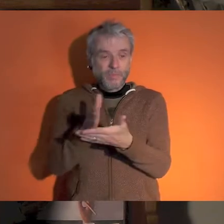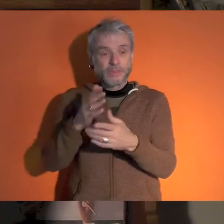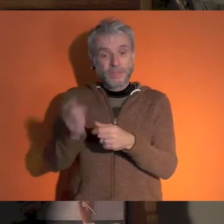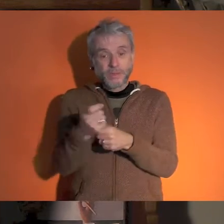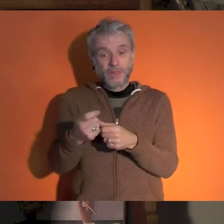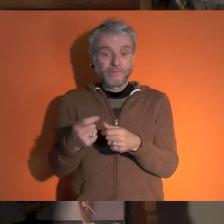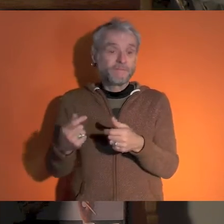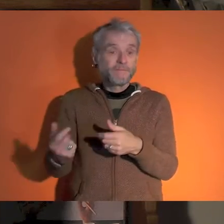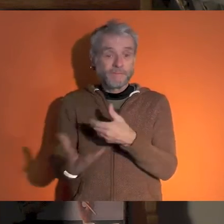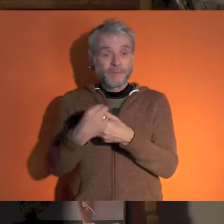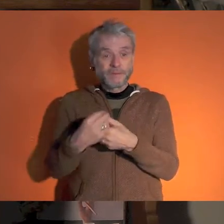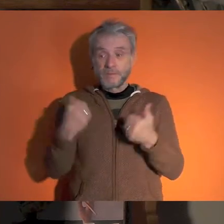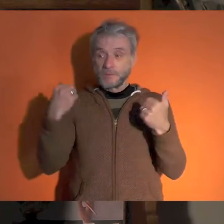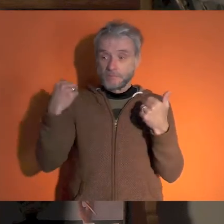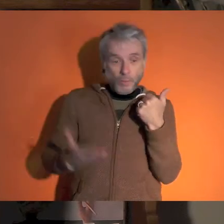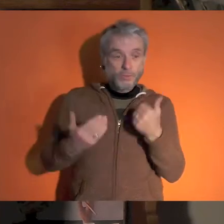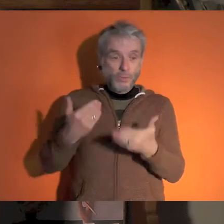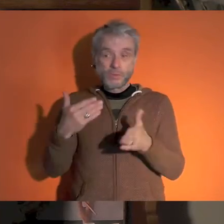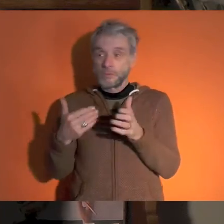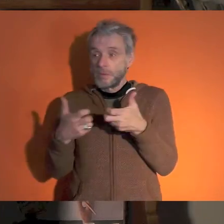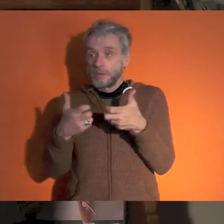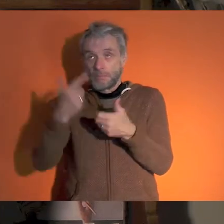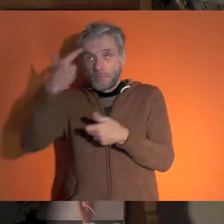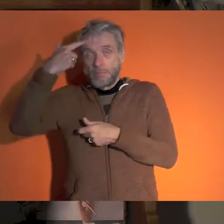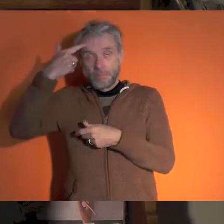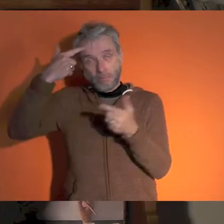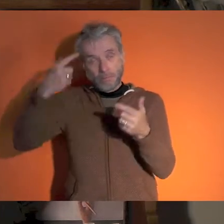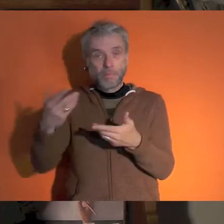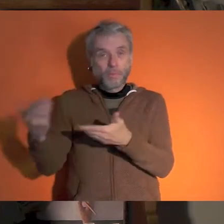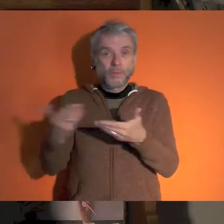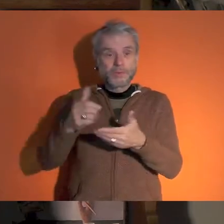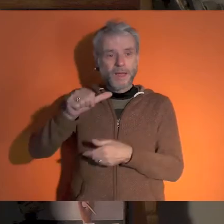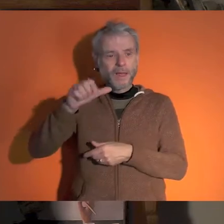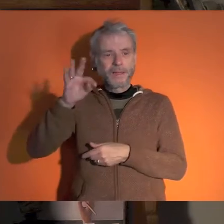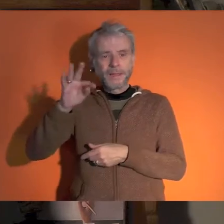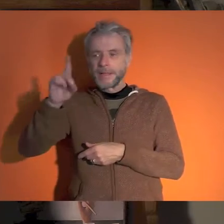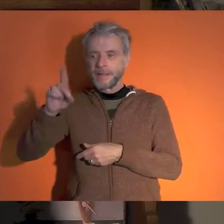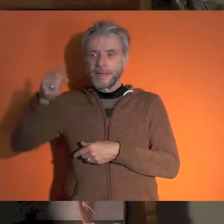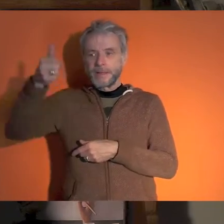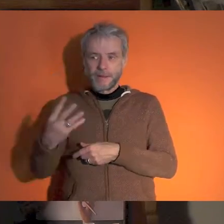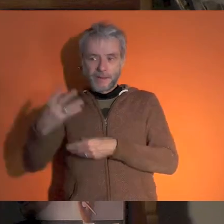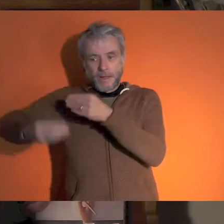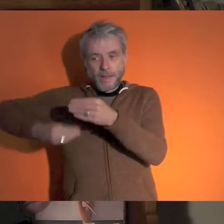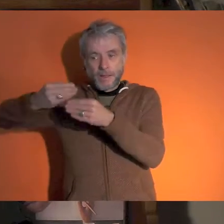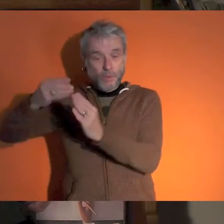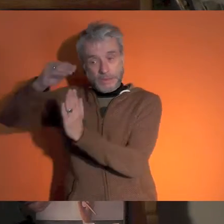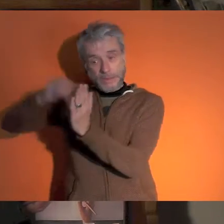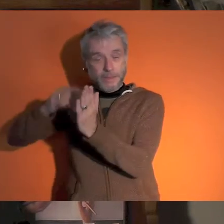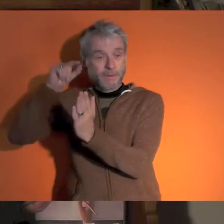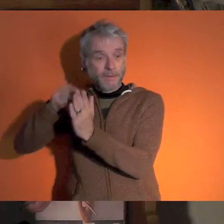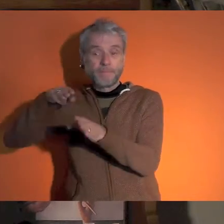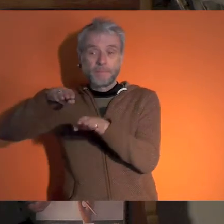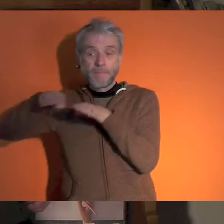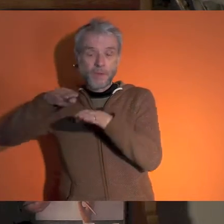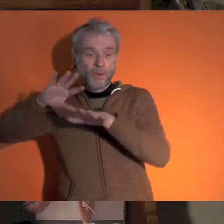Nous pouvons associer les enfants au projet éducatif. Pour cela, des propositions encore, je pense spécifiquement aux propositions d